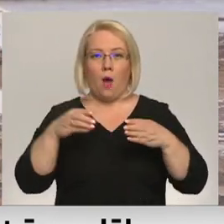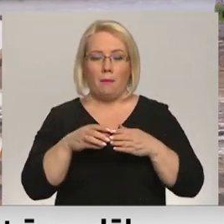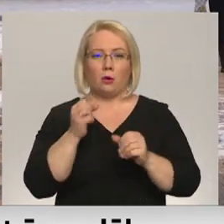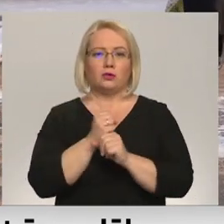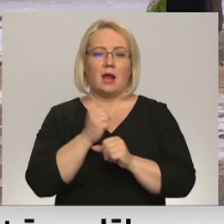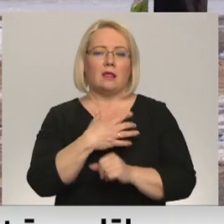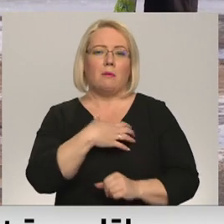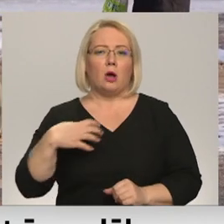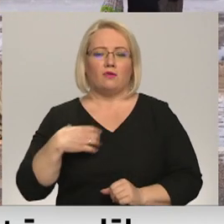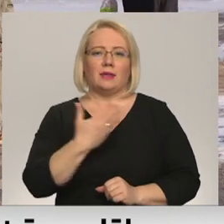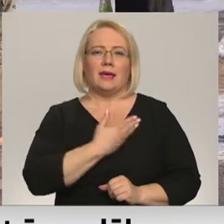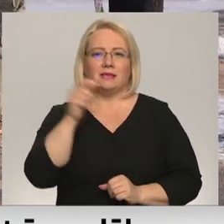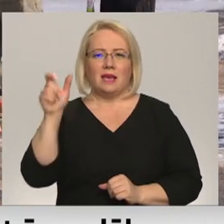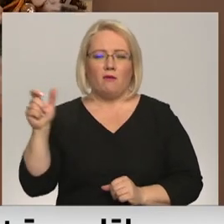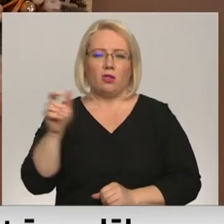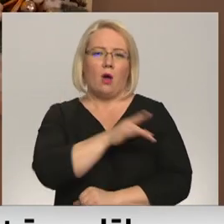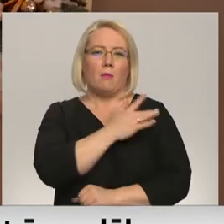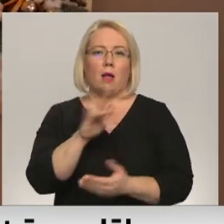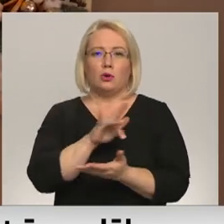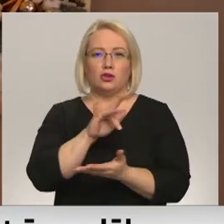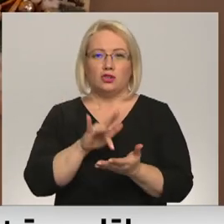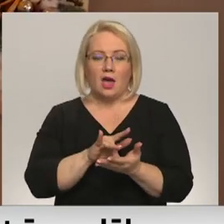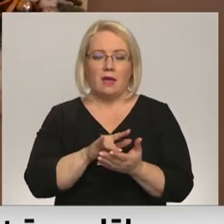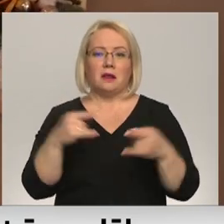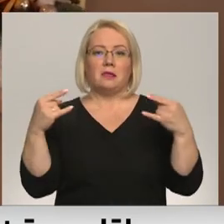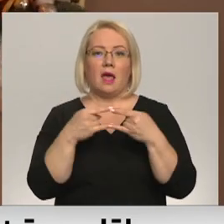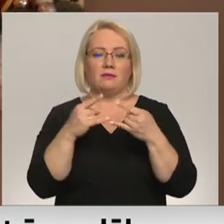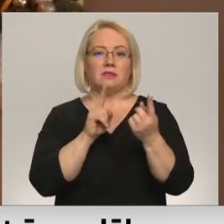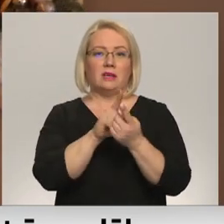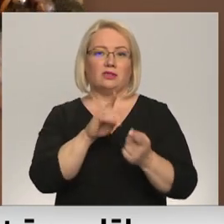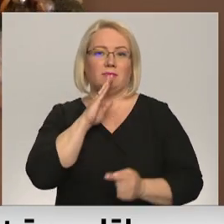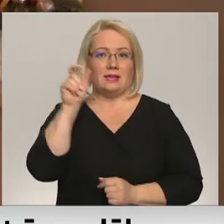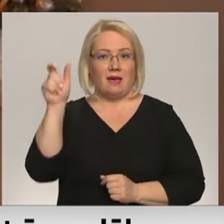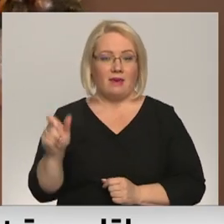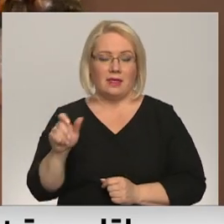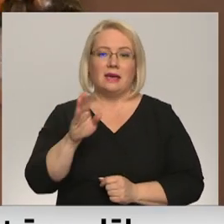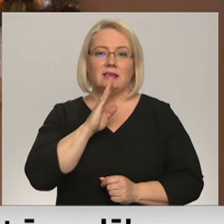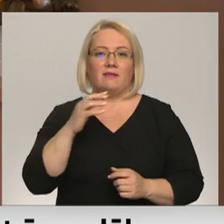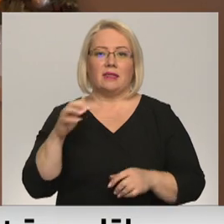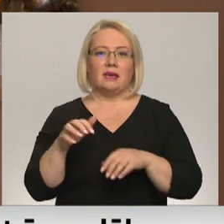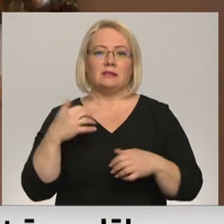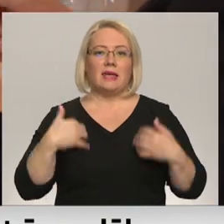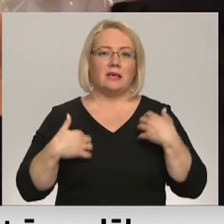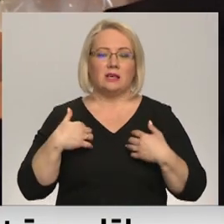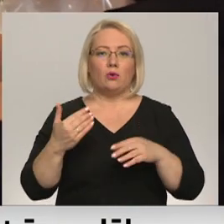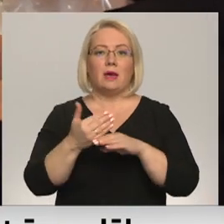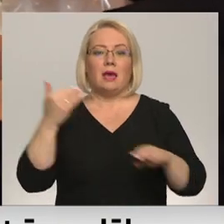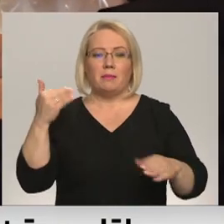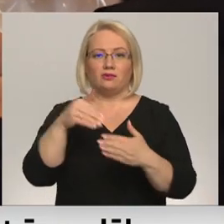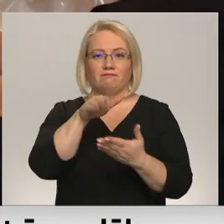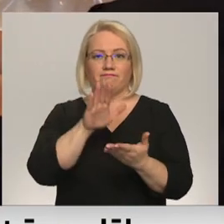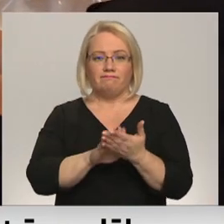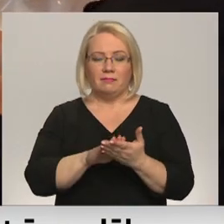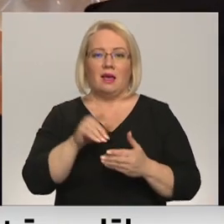pašvaldības iedzīvotāju apkalpošanas centrs, retēvē sastop gaļinu. Kunces teicās, jo noteiktā, iepriekš pierakstītā